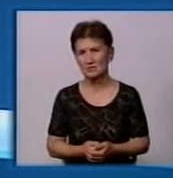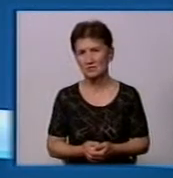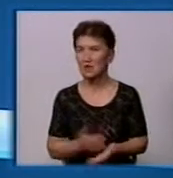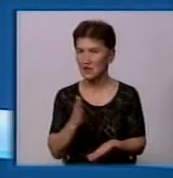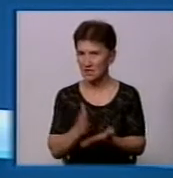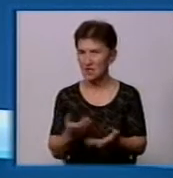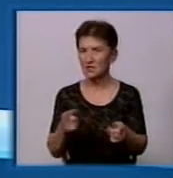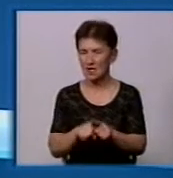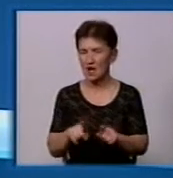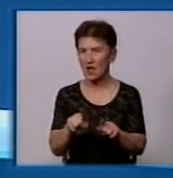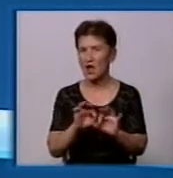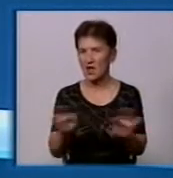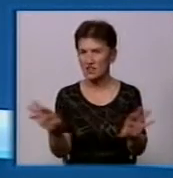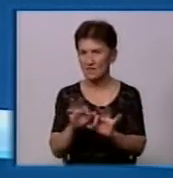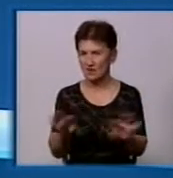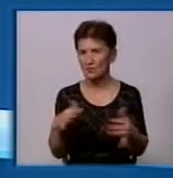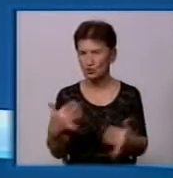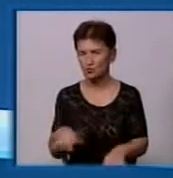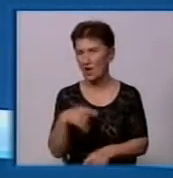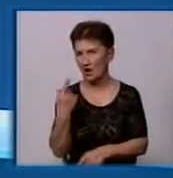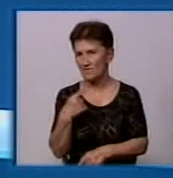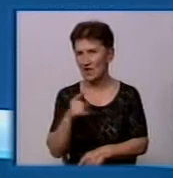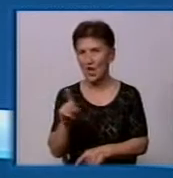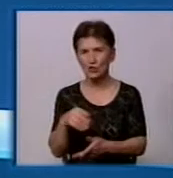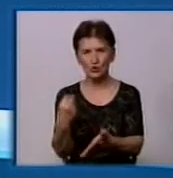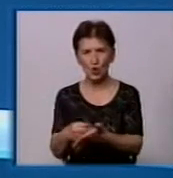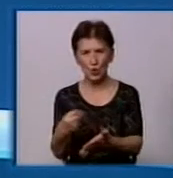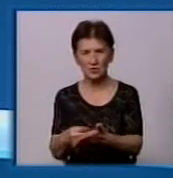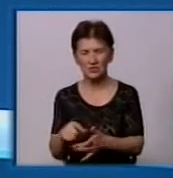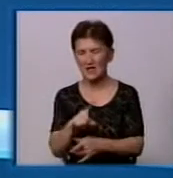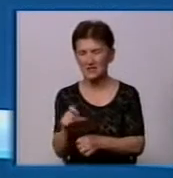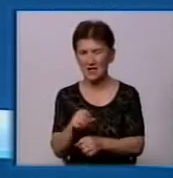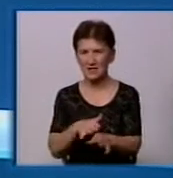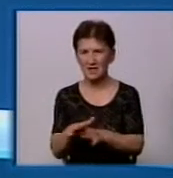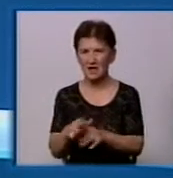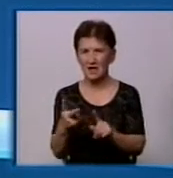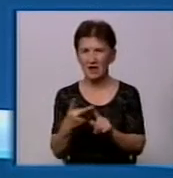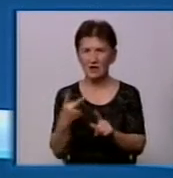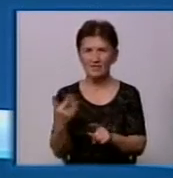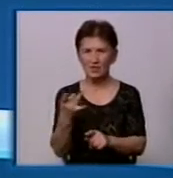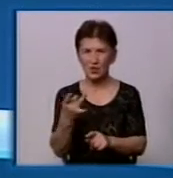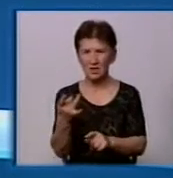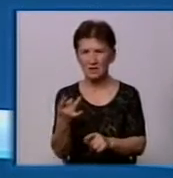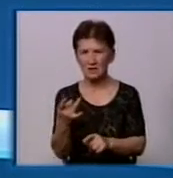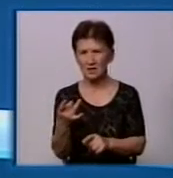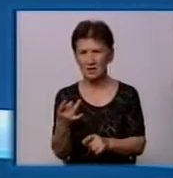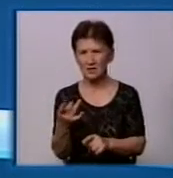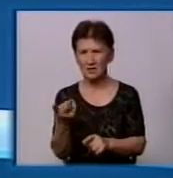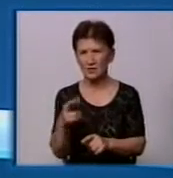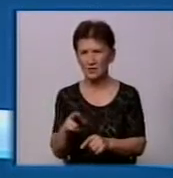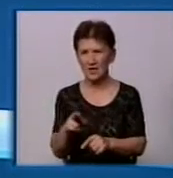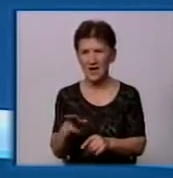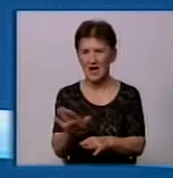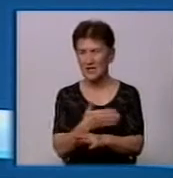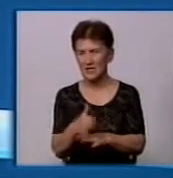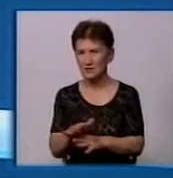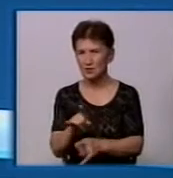різні.